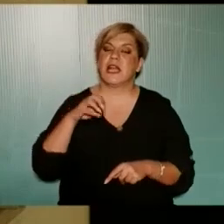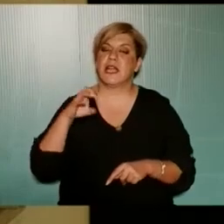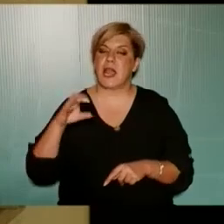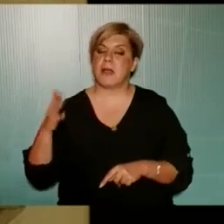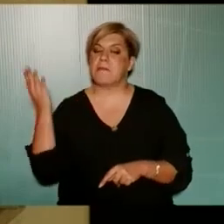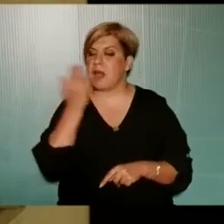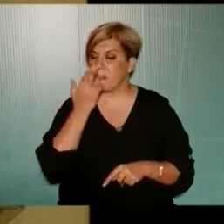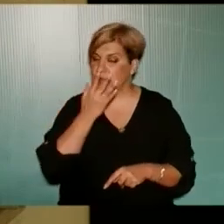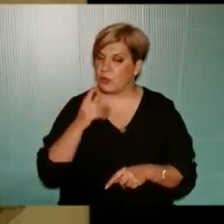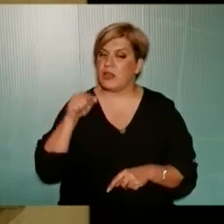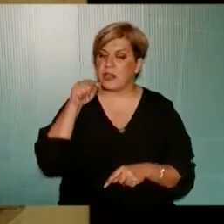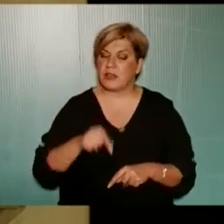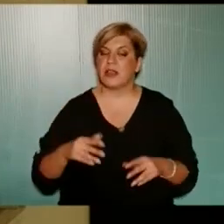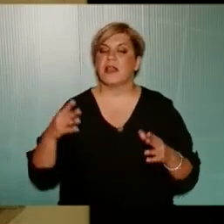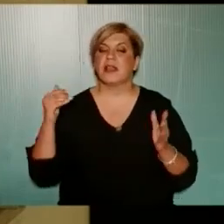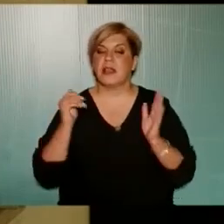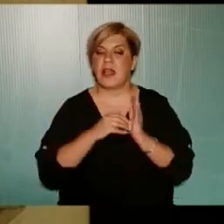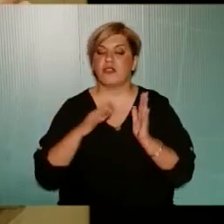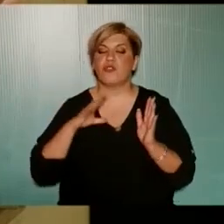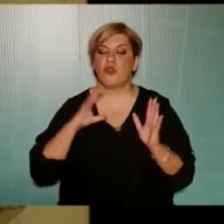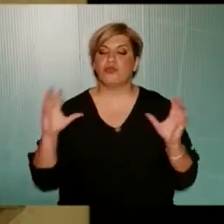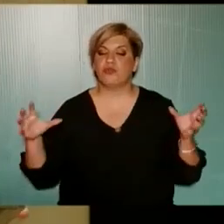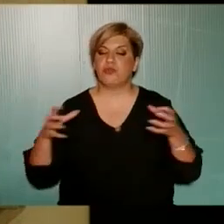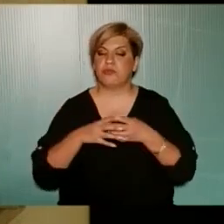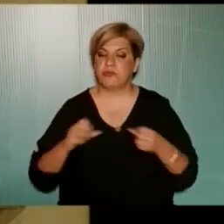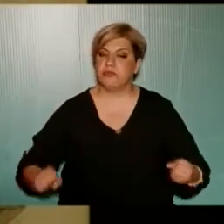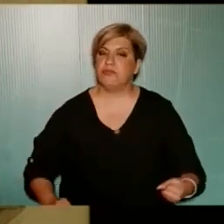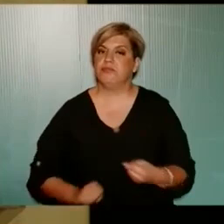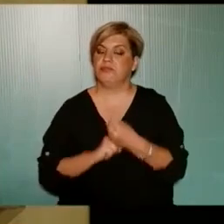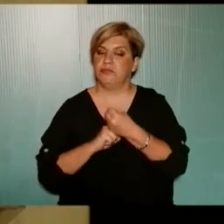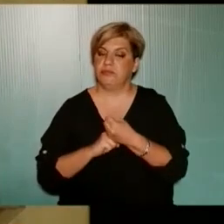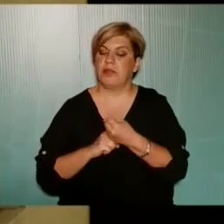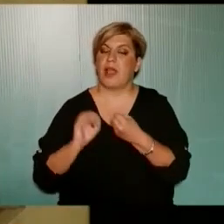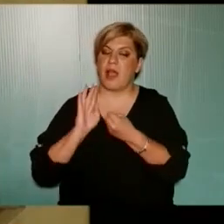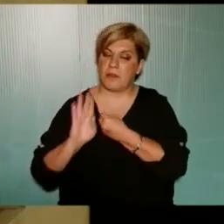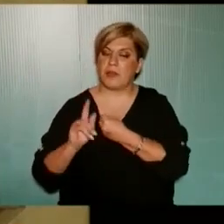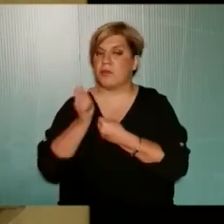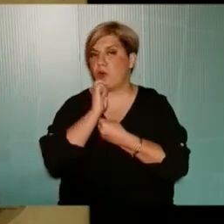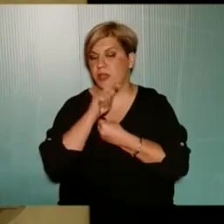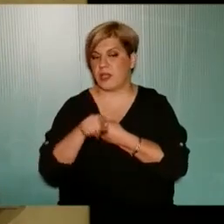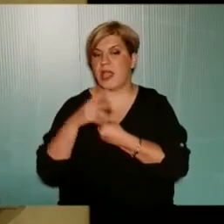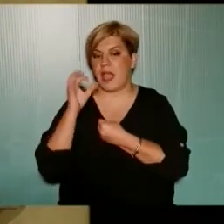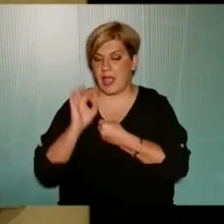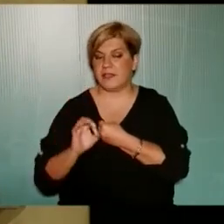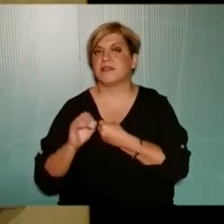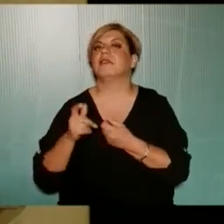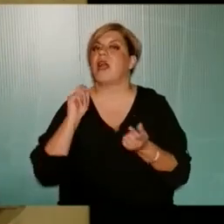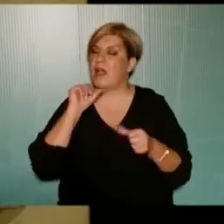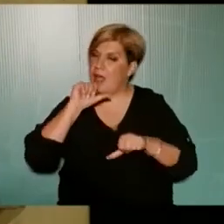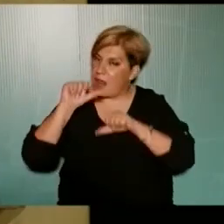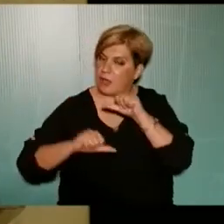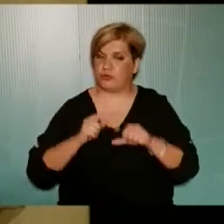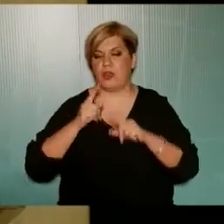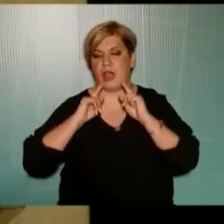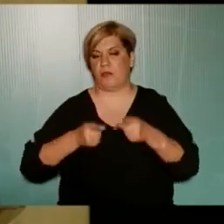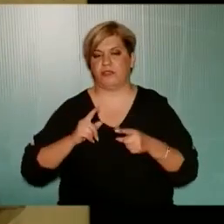και μαθητών Εκεί που ήταν δεκάδες χιλιάδες κόσμος Να τους συμπαρασταθούν Απέναντι σε αυτή η πολιτική Γιατί έτσι θεωρούμε ότι ανατρέπονται οι αποφάσεις Δεν